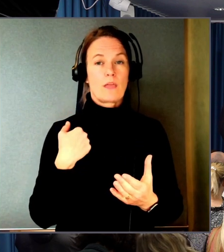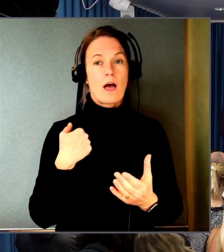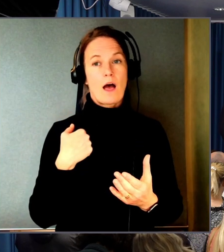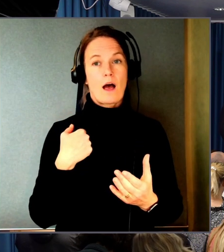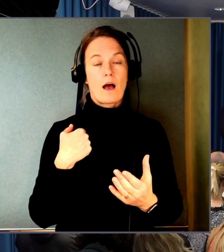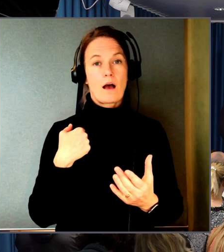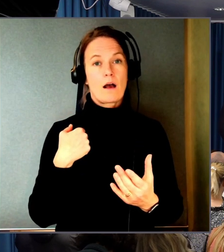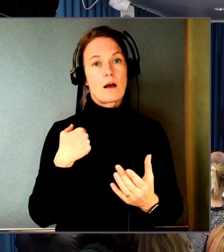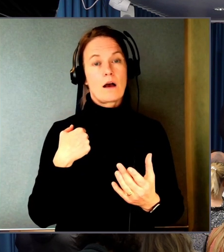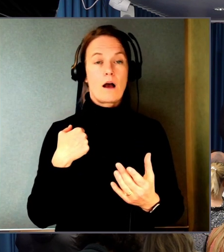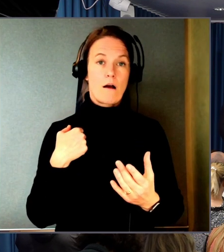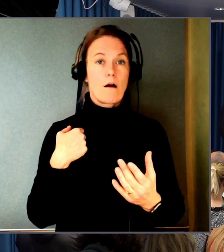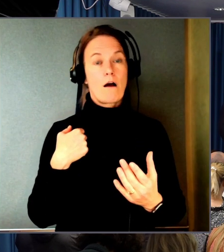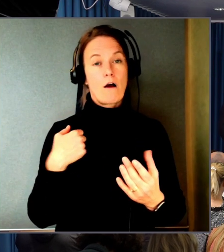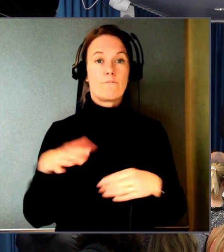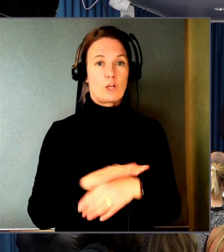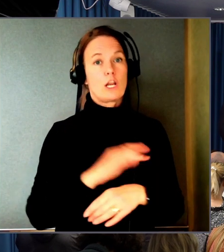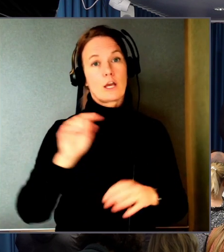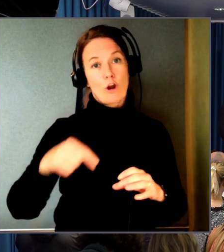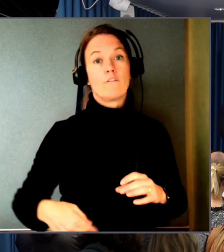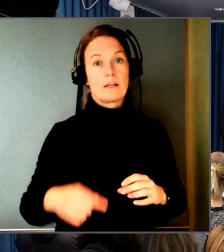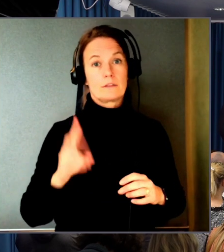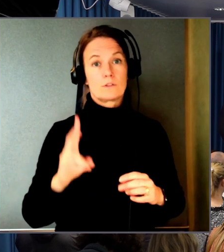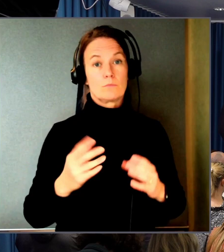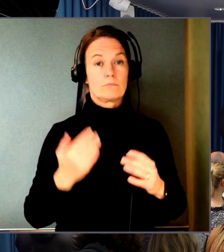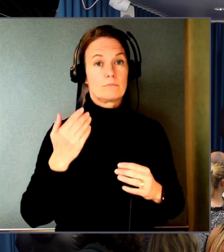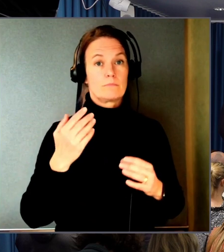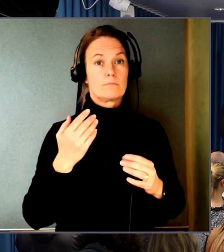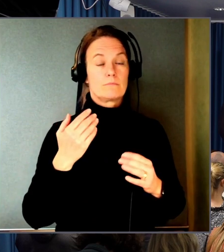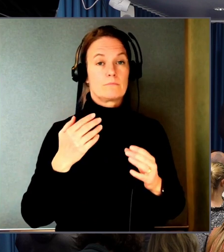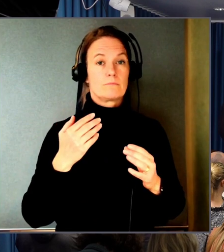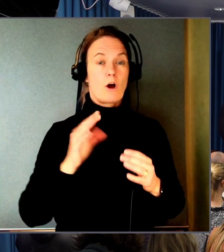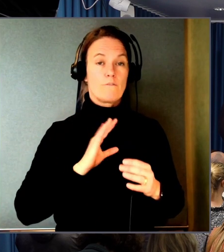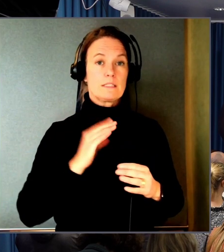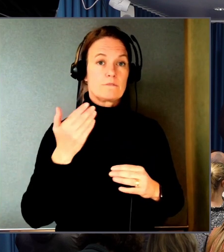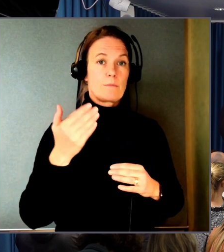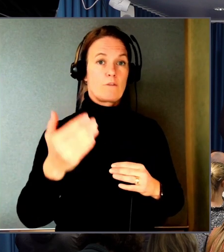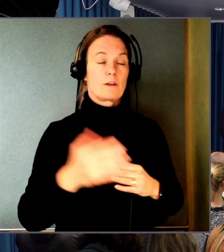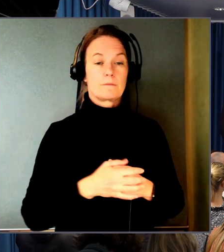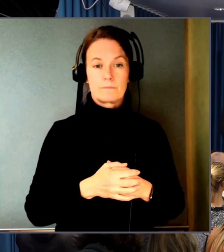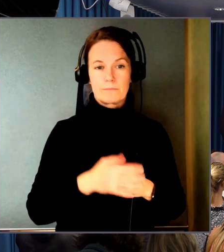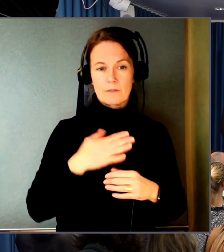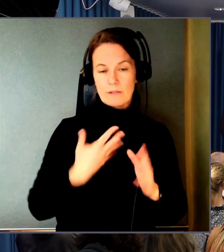kraven som kommer dyka upp. Kan man väl säga. Då kanske vi tillägger något. Ja.